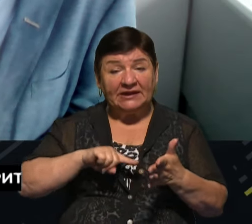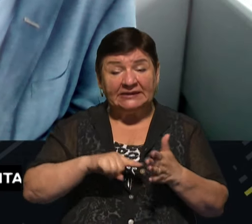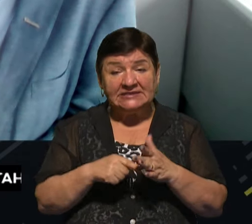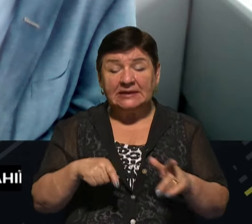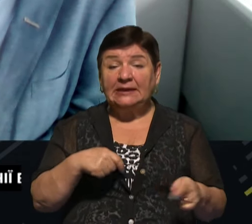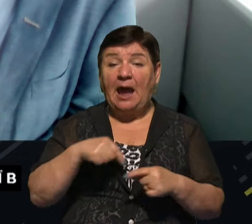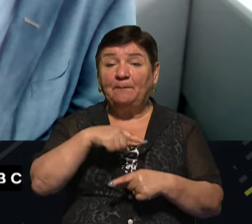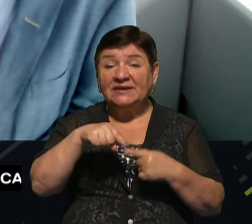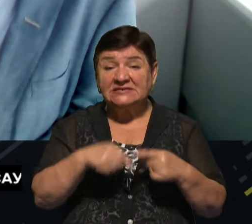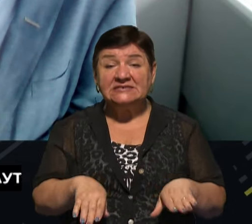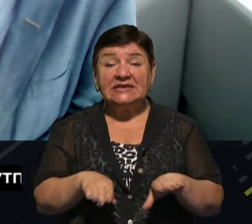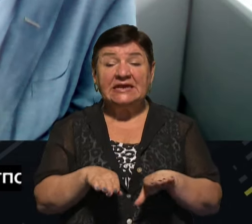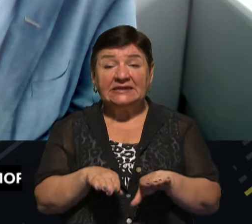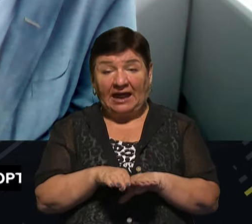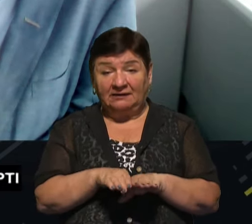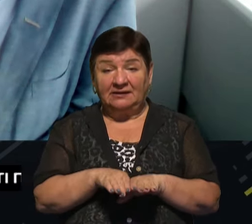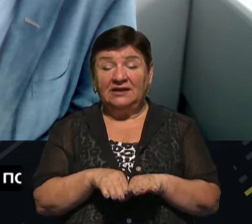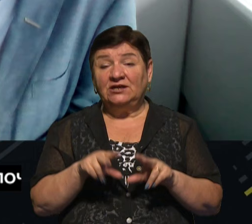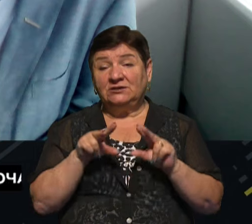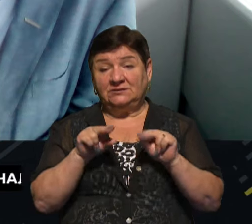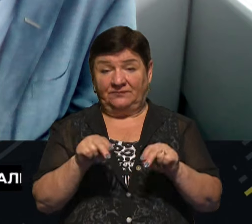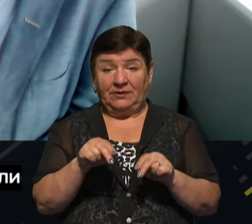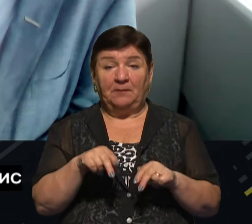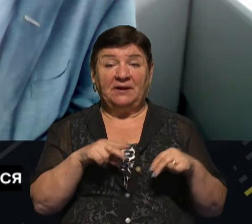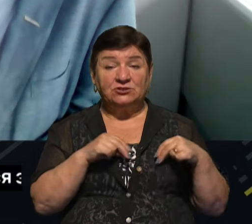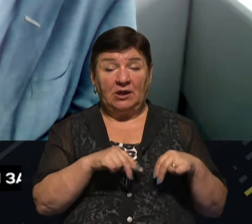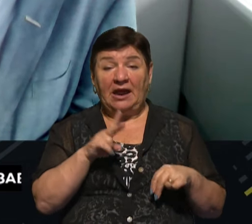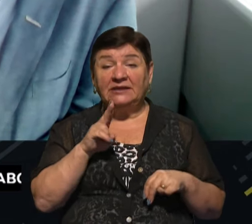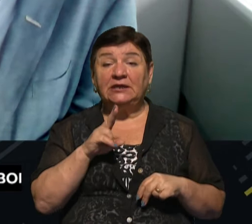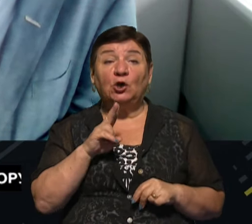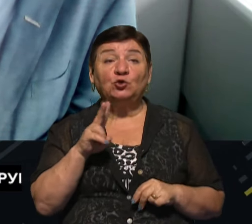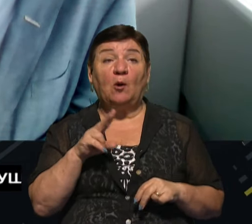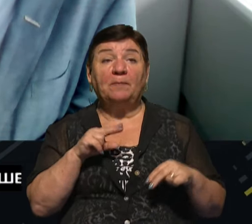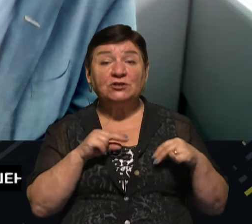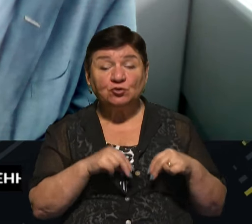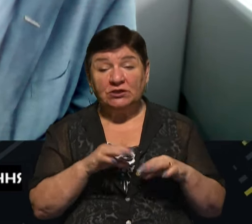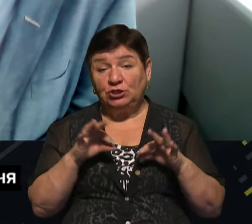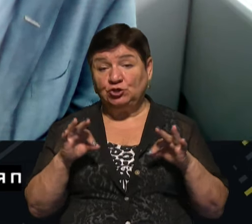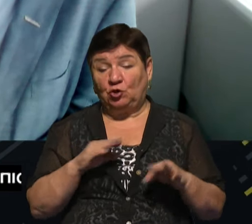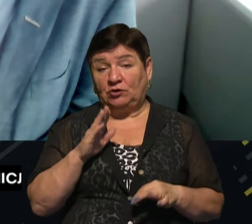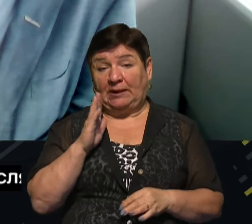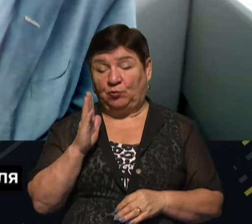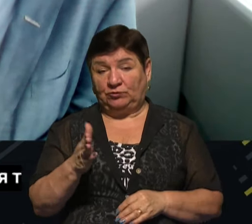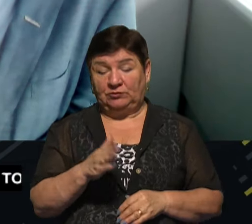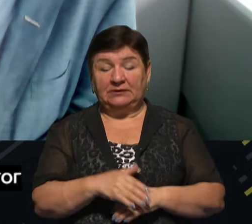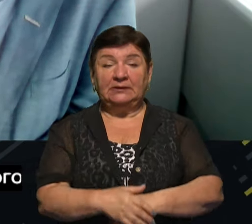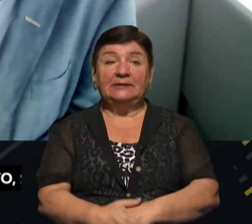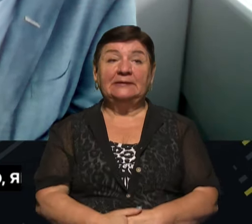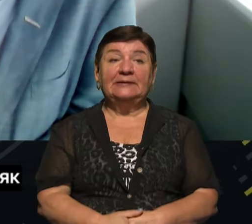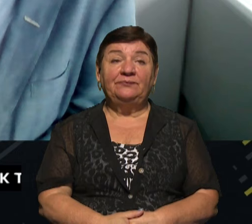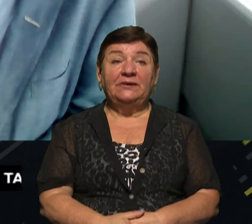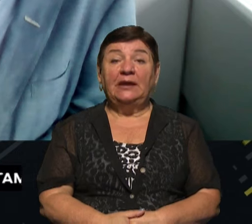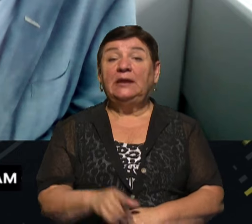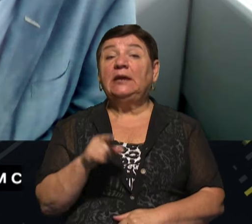бізнес, який і так легально працює. А ті, хто працює в тіні, платити нічого не будуть. Так,